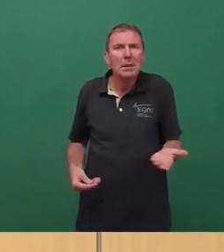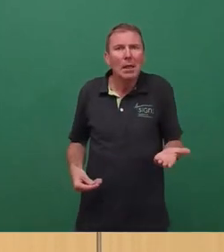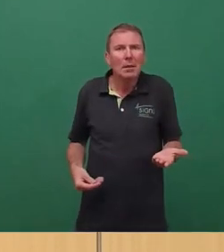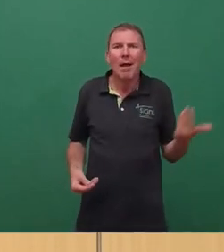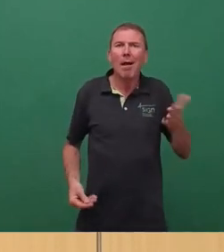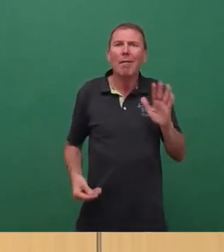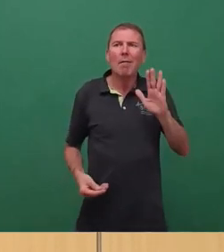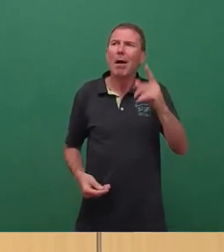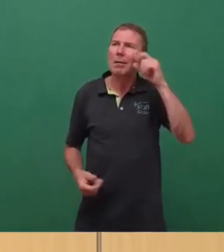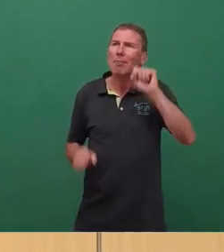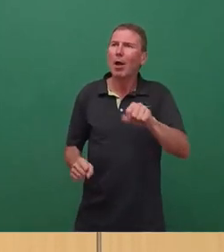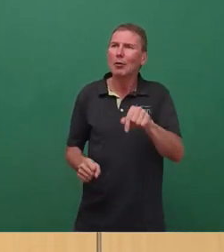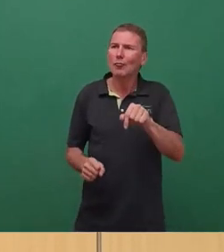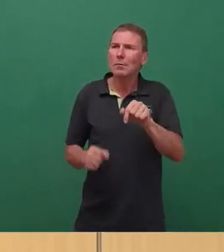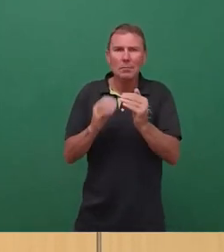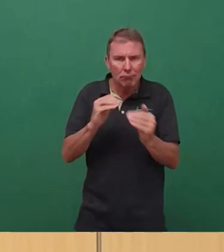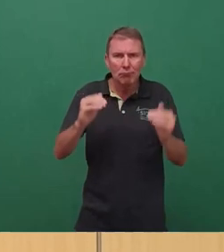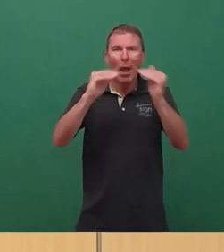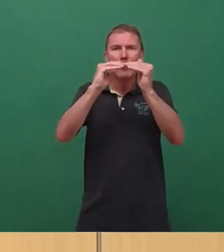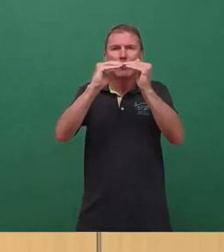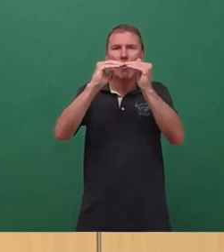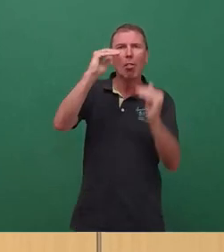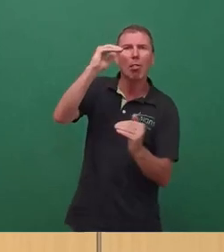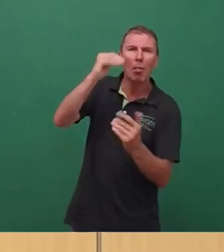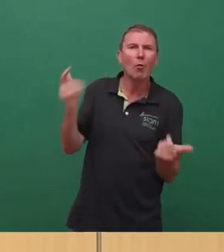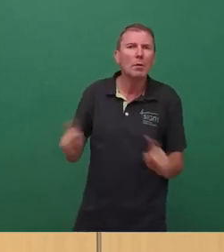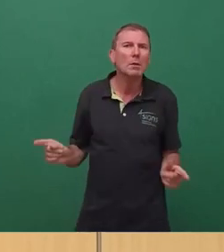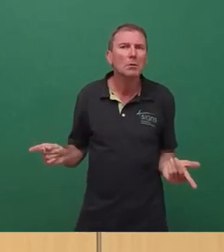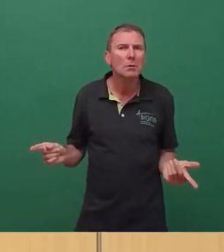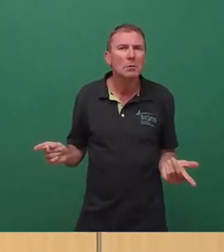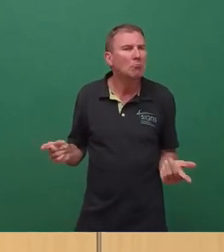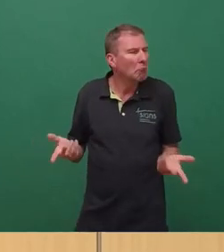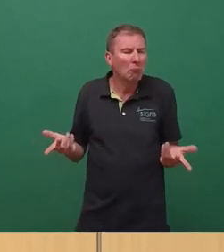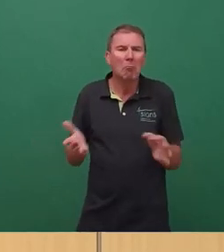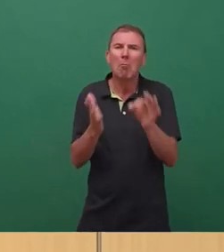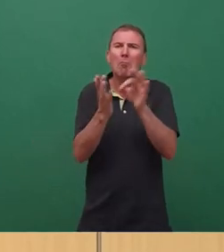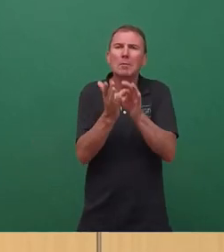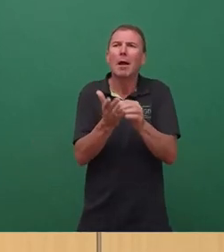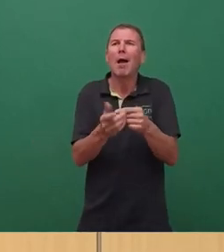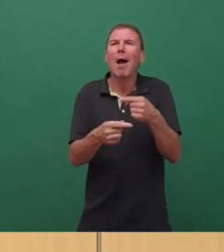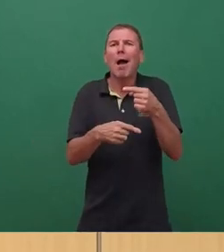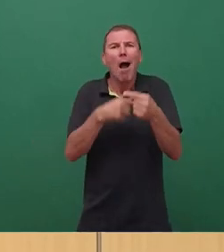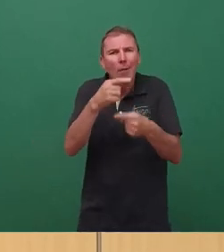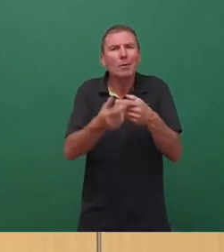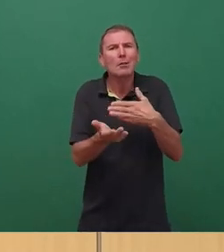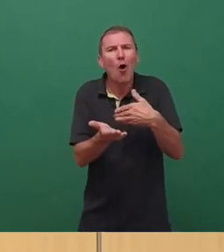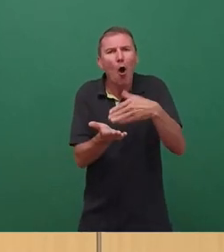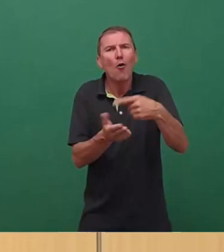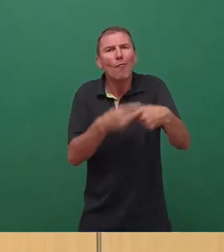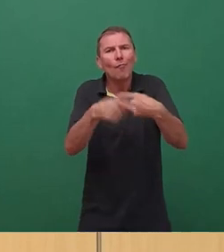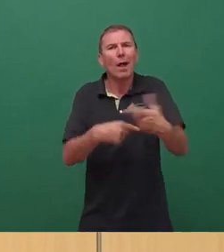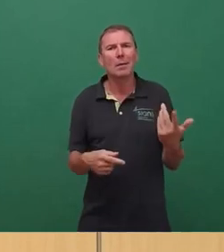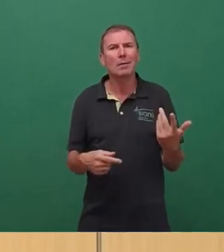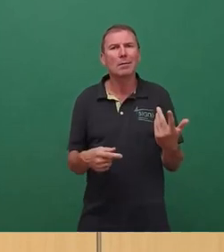das mit dem Denkmalschutz übereinstimmt oder auch nicht. Der Punkt ist, es geht weiter. Dieser Prozess, der ab 2016,